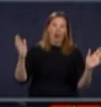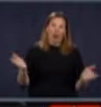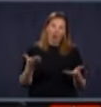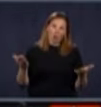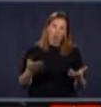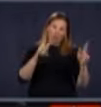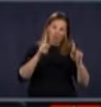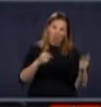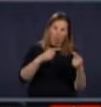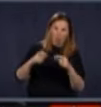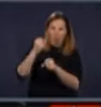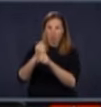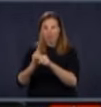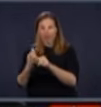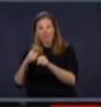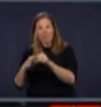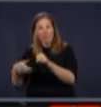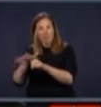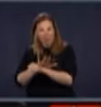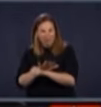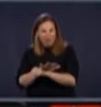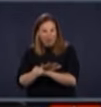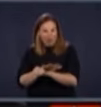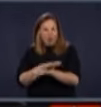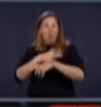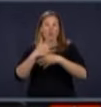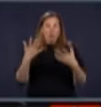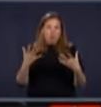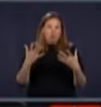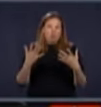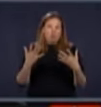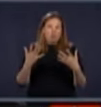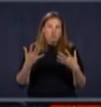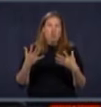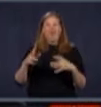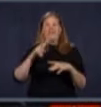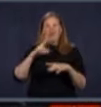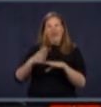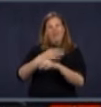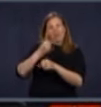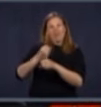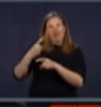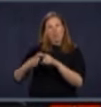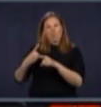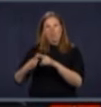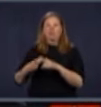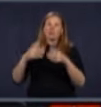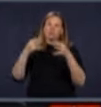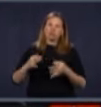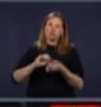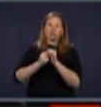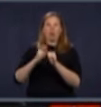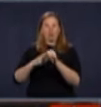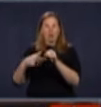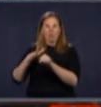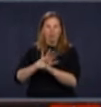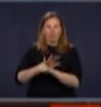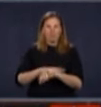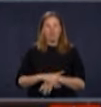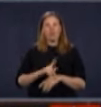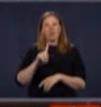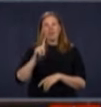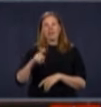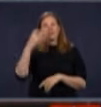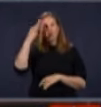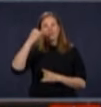poste à temps plein ou vont travailler à temps plein au lieu du temps partiel qu'ils avaient auparavant. Dernière question en français, toujours de Mme